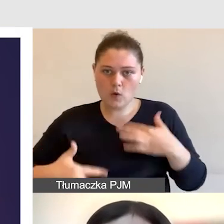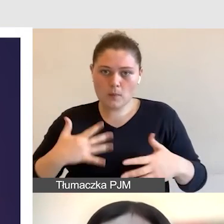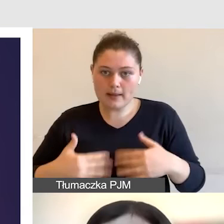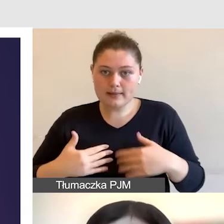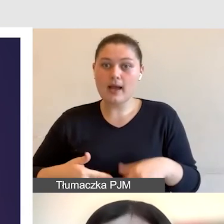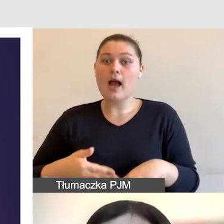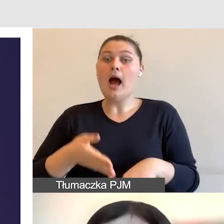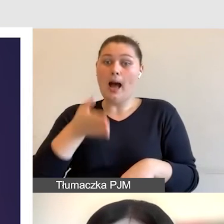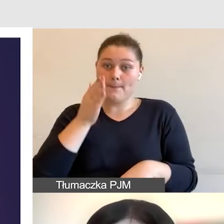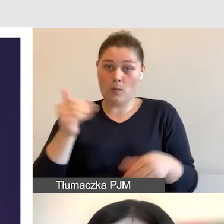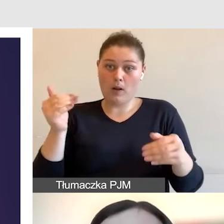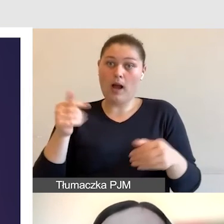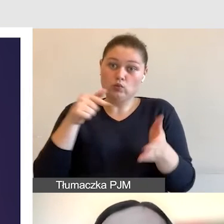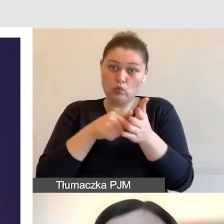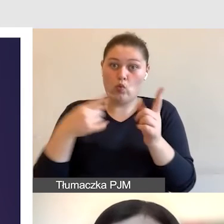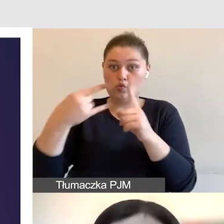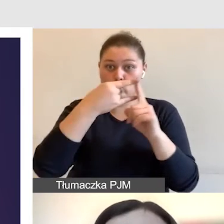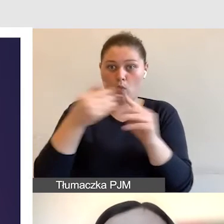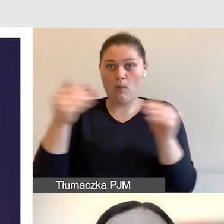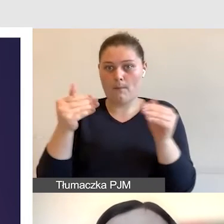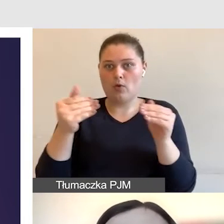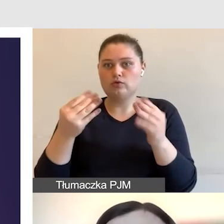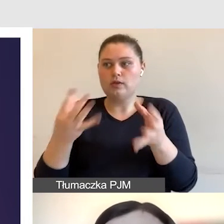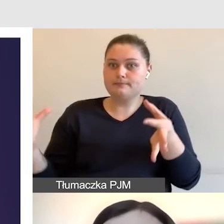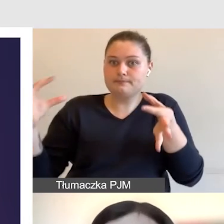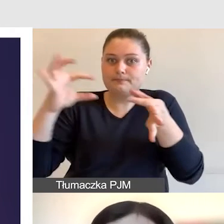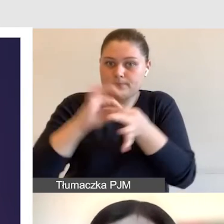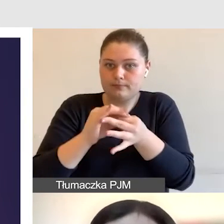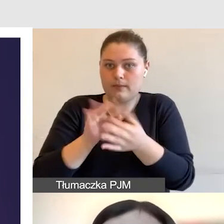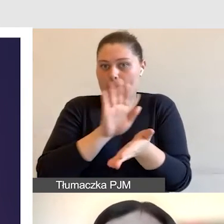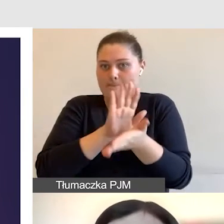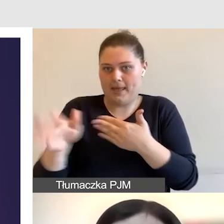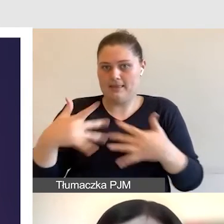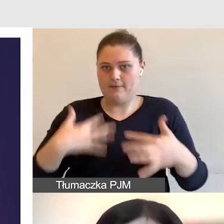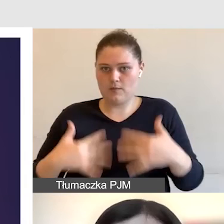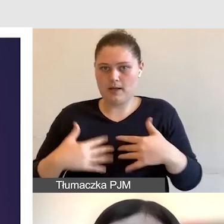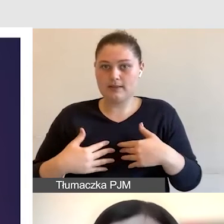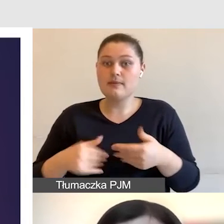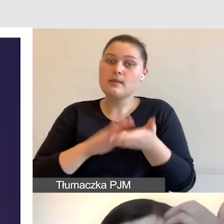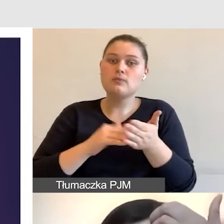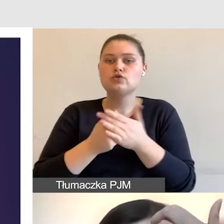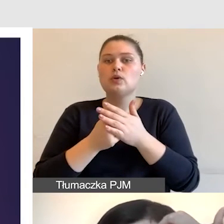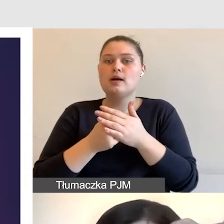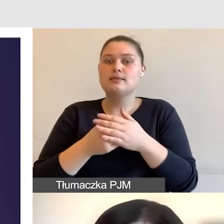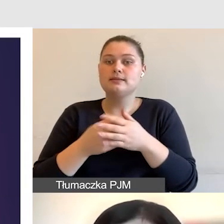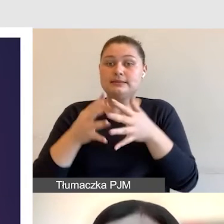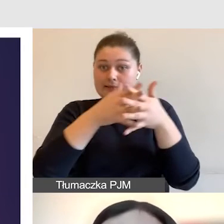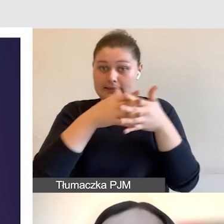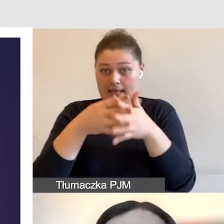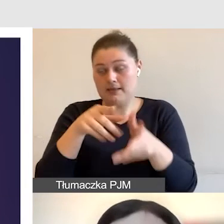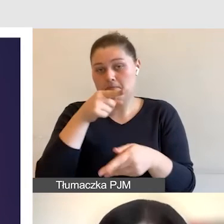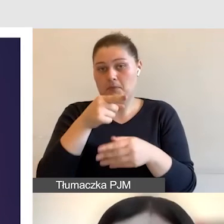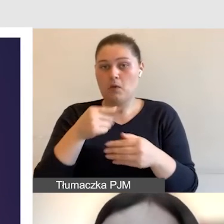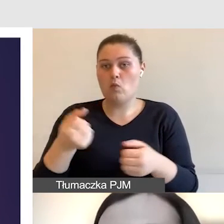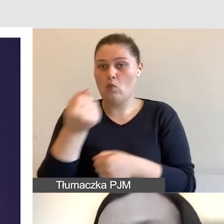i stosowane szeroko na świecie. Również w Stanach Zjednoczonych dla języka angielskiego